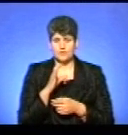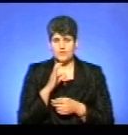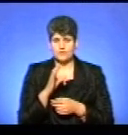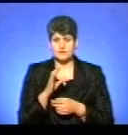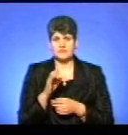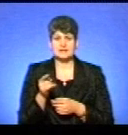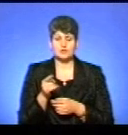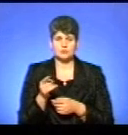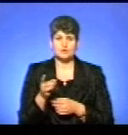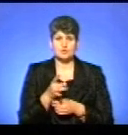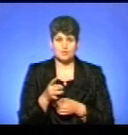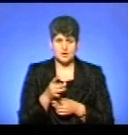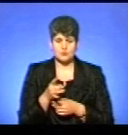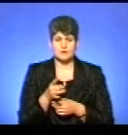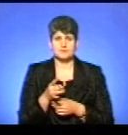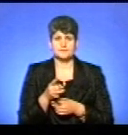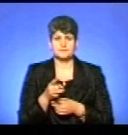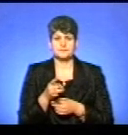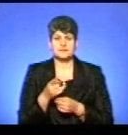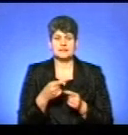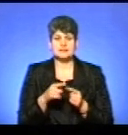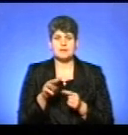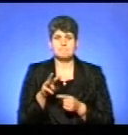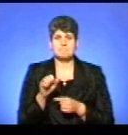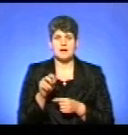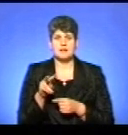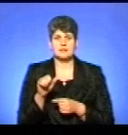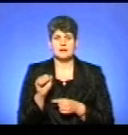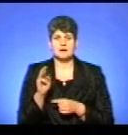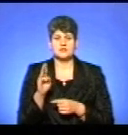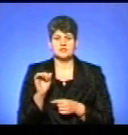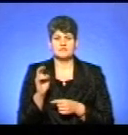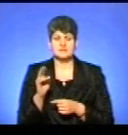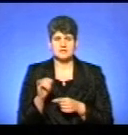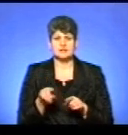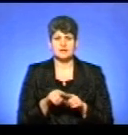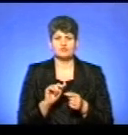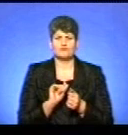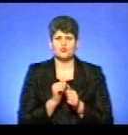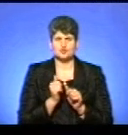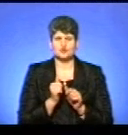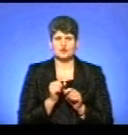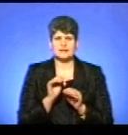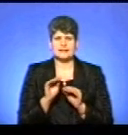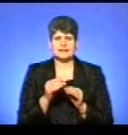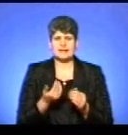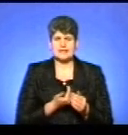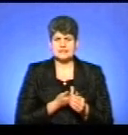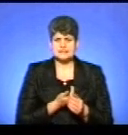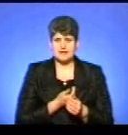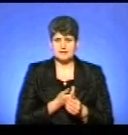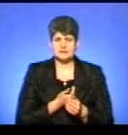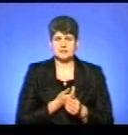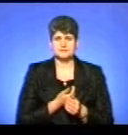Тернопільському районі це малишиці, також в густо населених, в густо